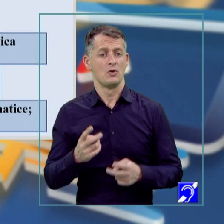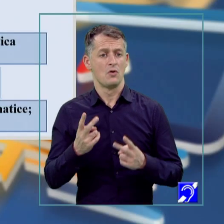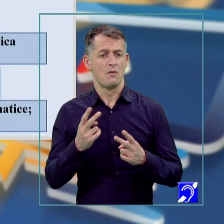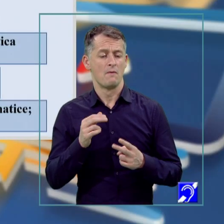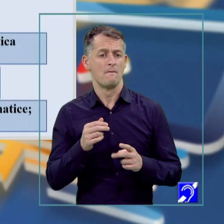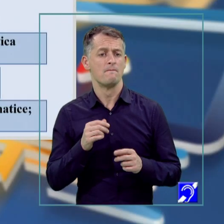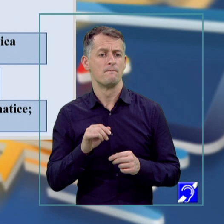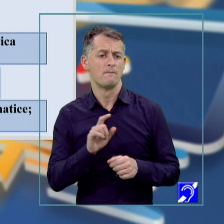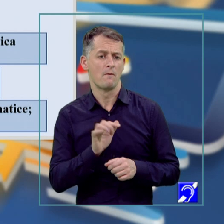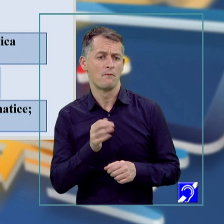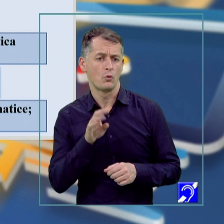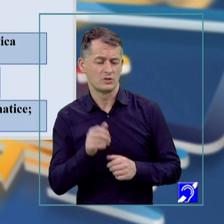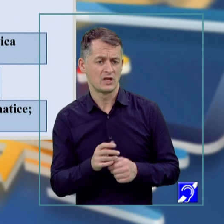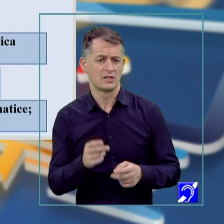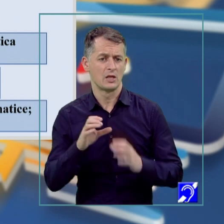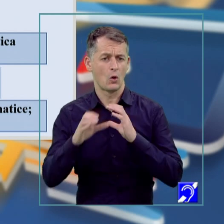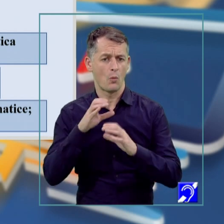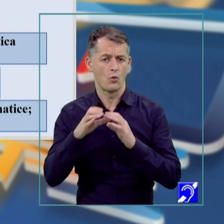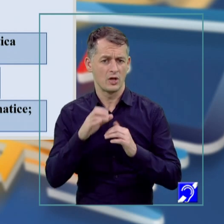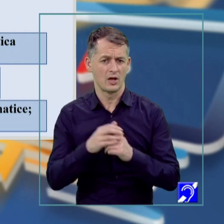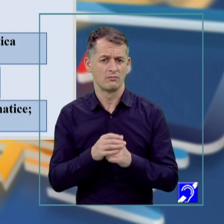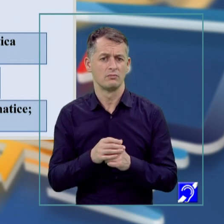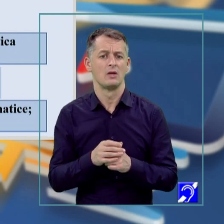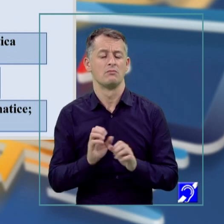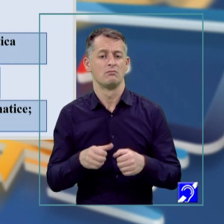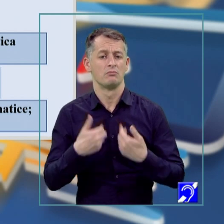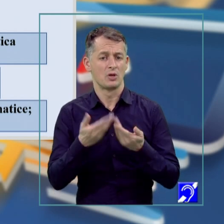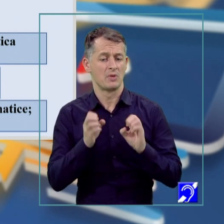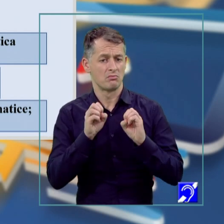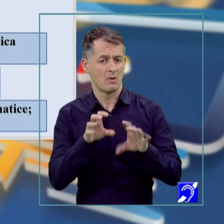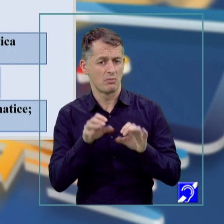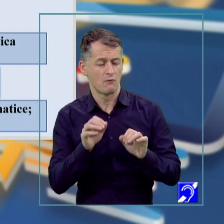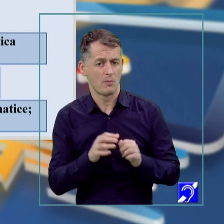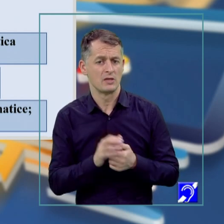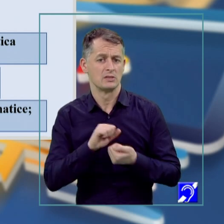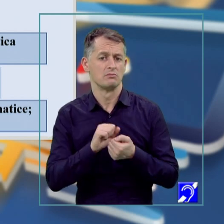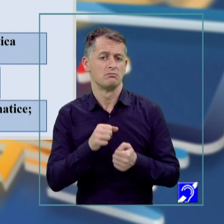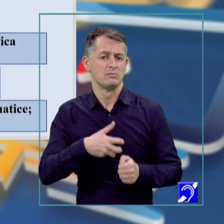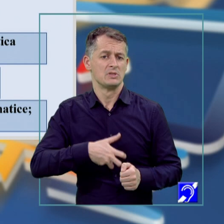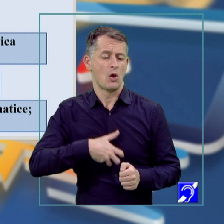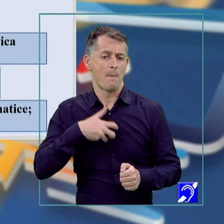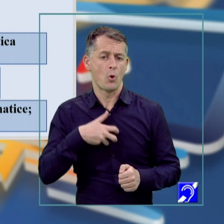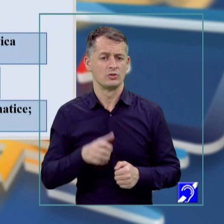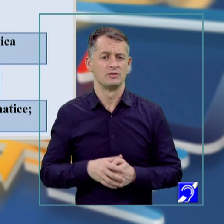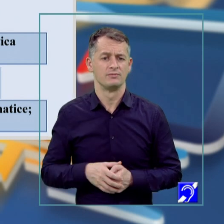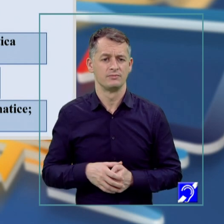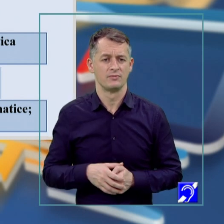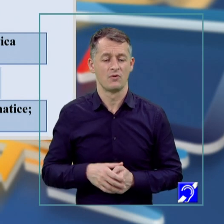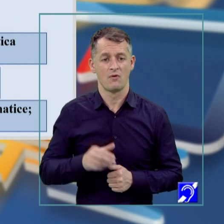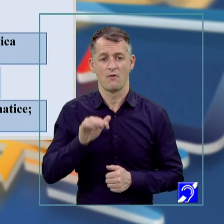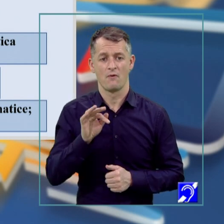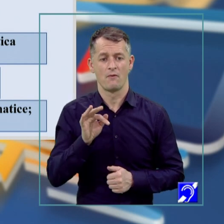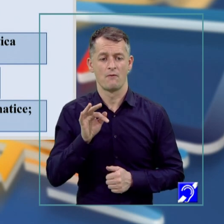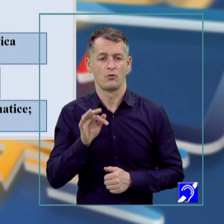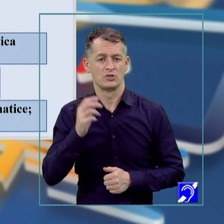reprezintă transmiterea unui conținut informațional sau emoțional, deci putem transmite cunoștințe sau emoții. Funcția cognitivă este funcția de